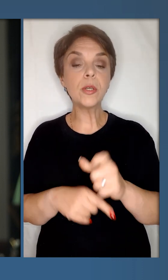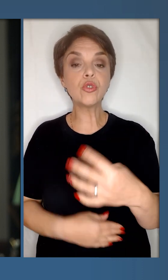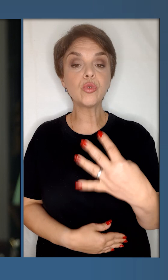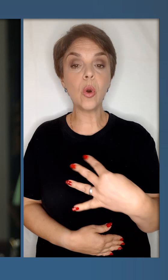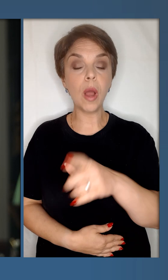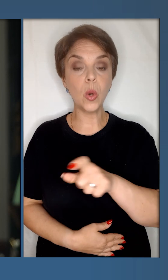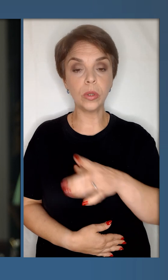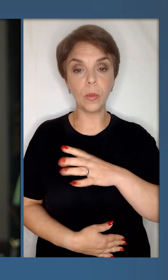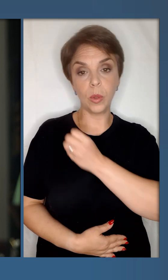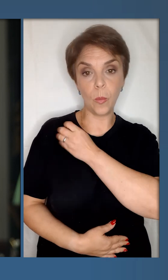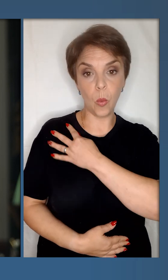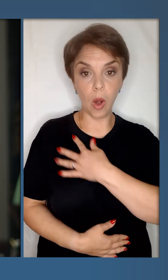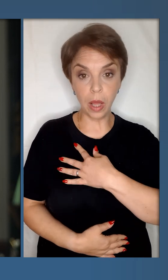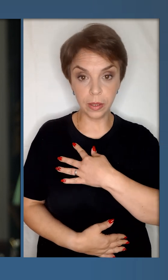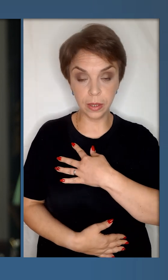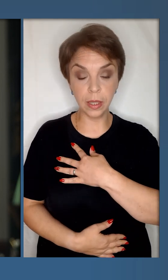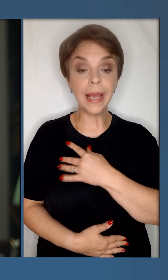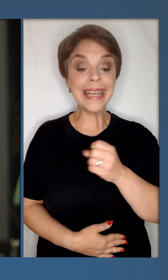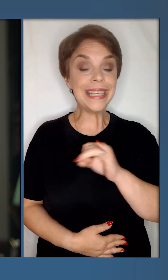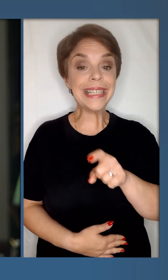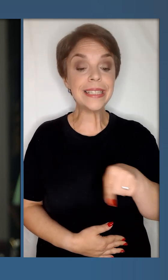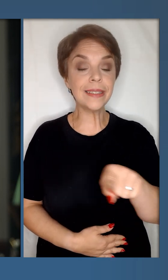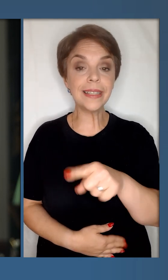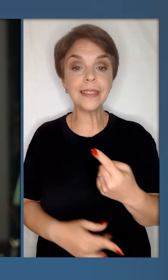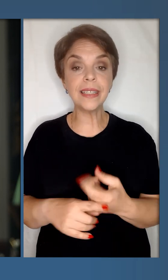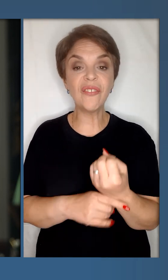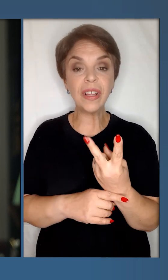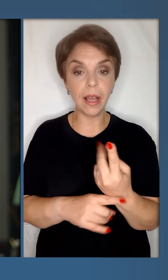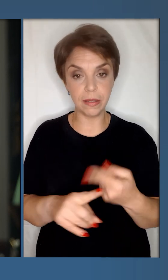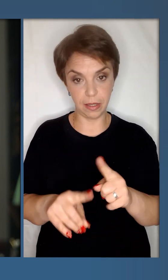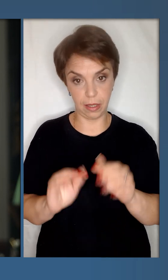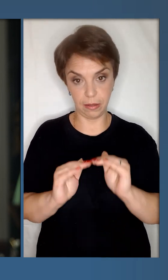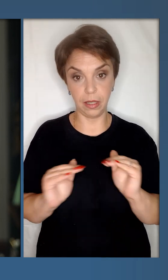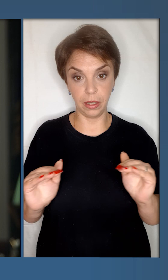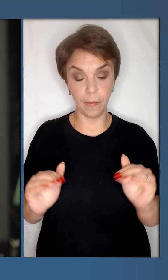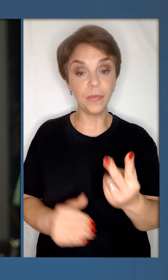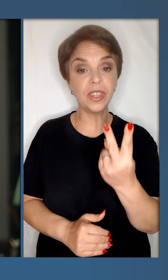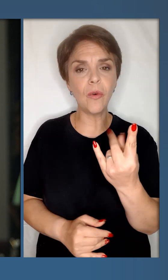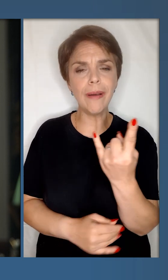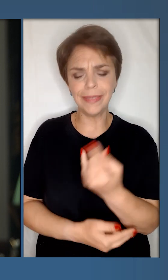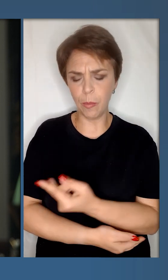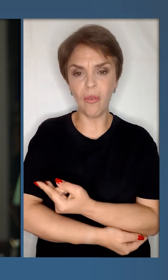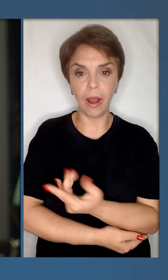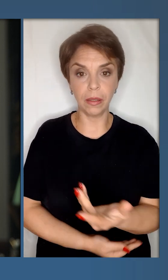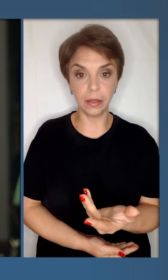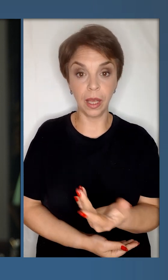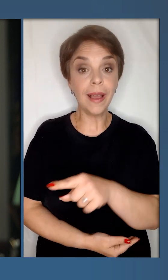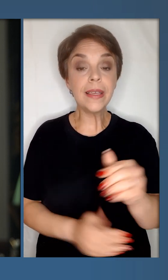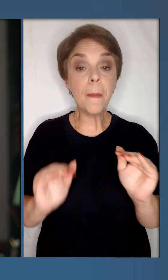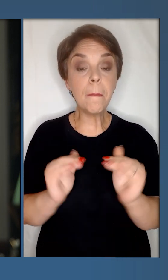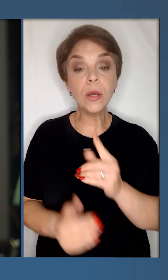Більше сорока людей отримали поранення. Із них 12 діти. Двоє немовлята.